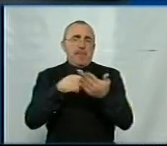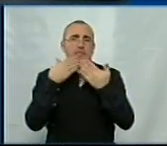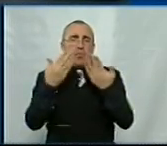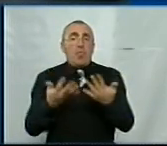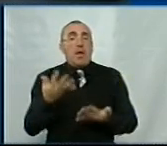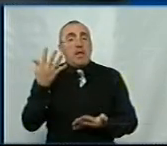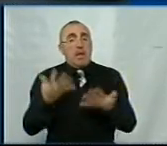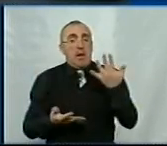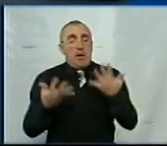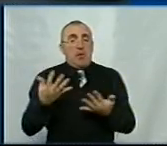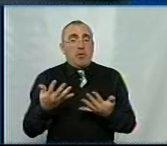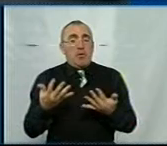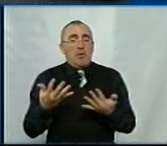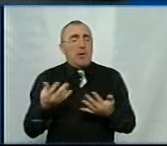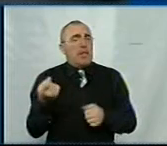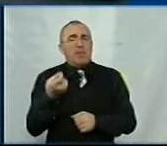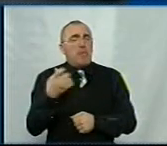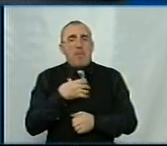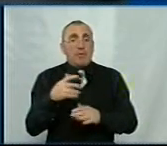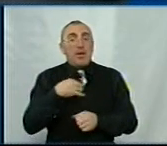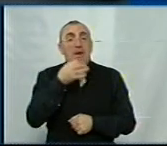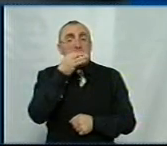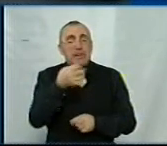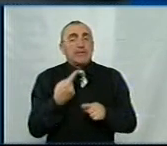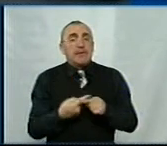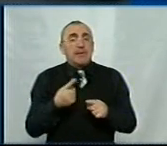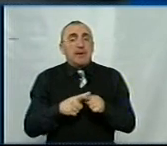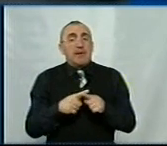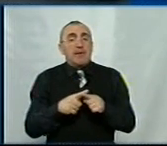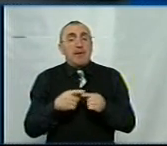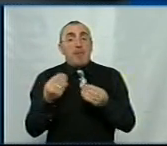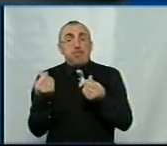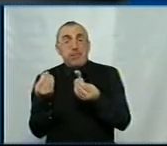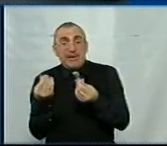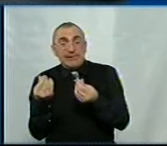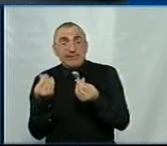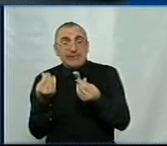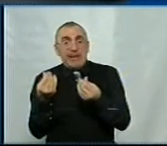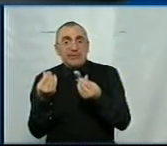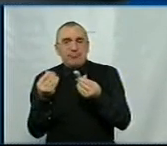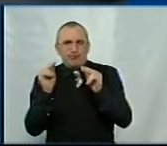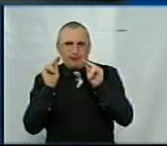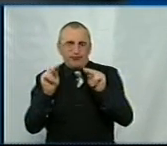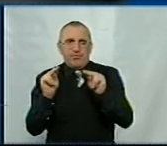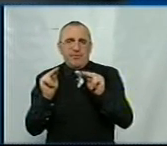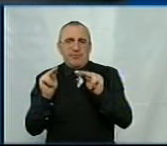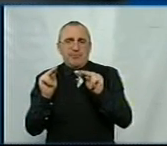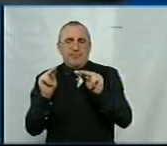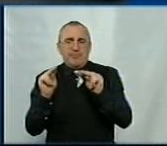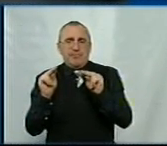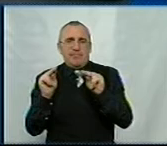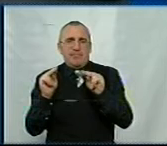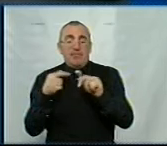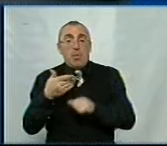Якщо я… І немаловажно те, що я сказав, це виведення бізнесу з тіні. Це дуже важливо. Ми говоримо